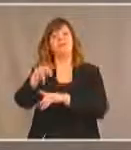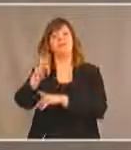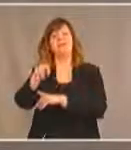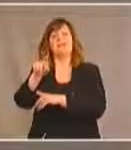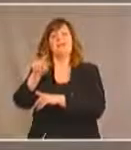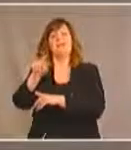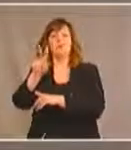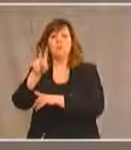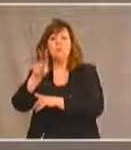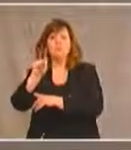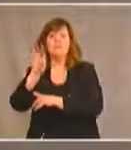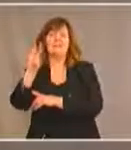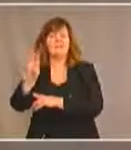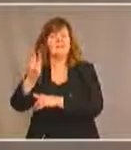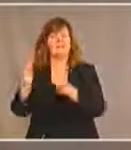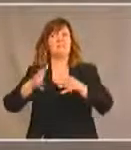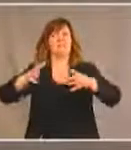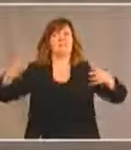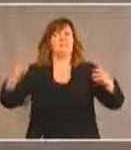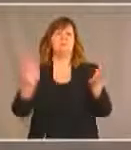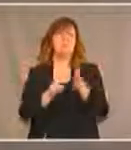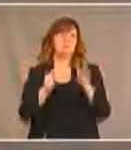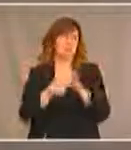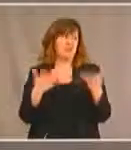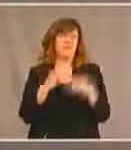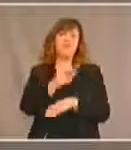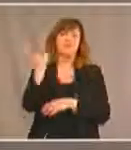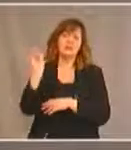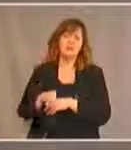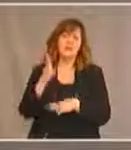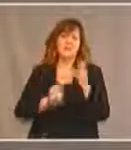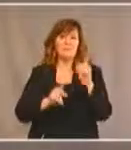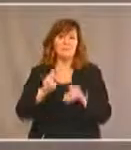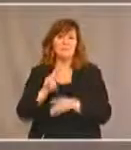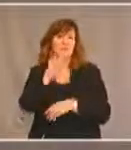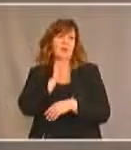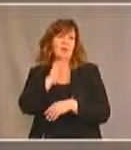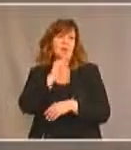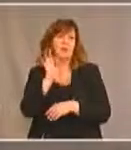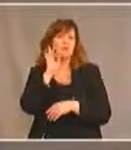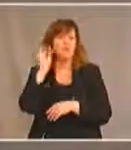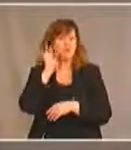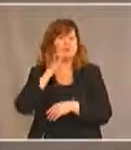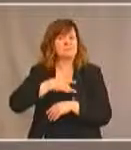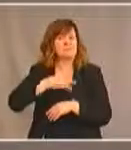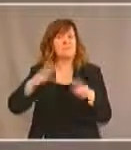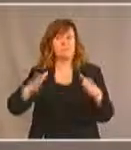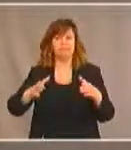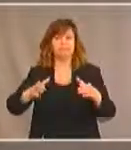alors, le pourcentage de personnes âgées autochtones devrait tripler.